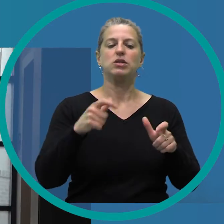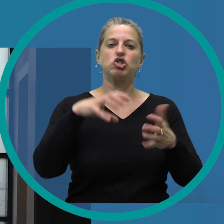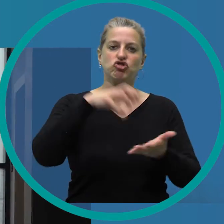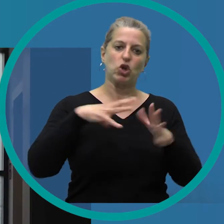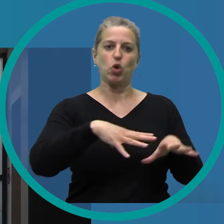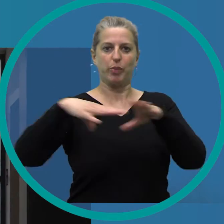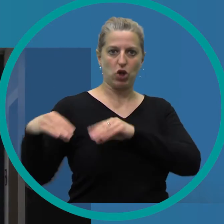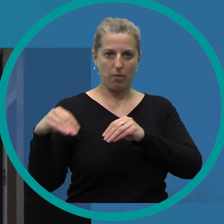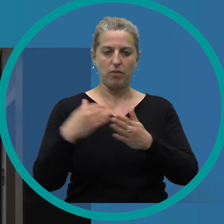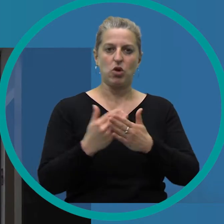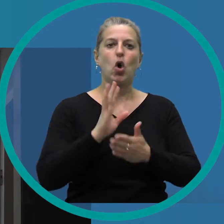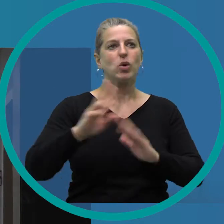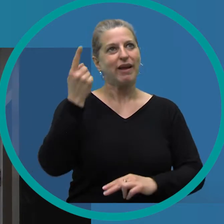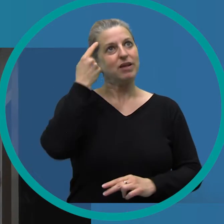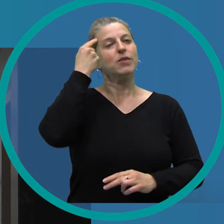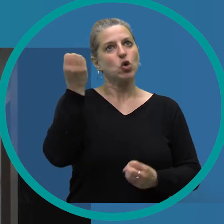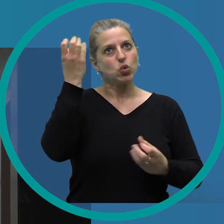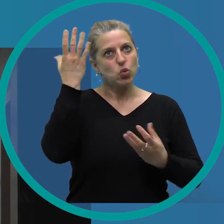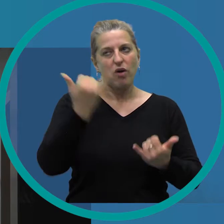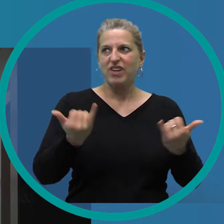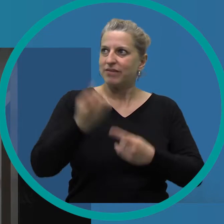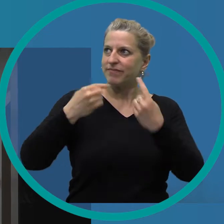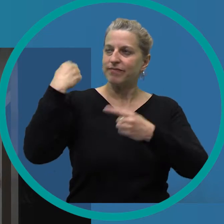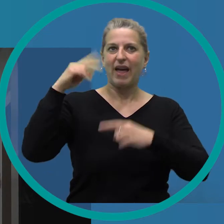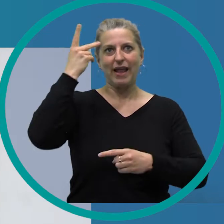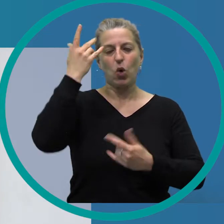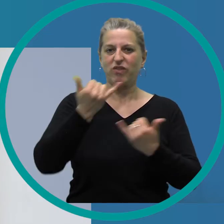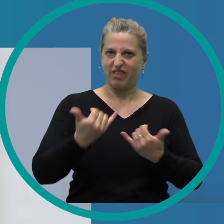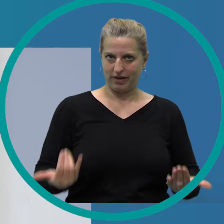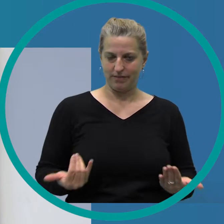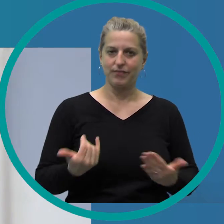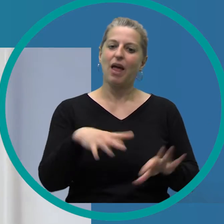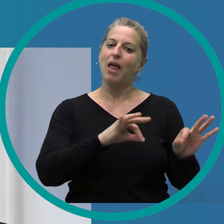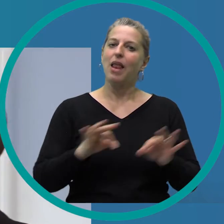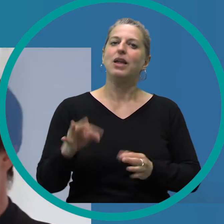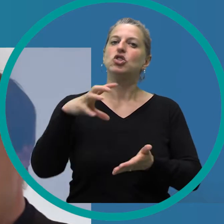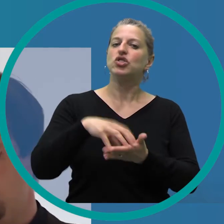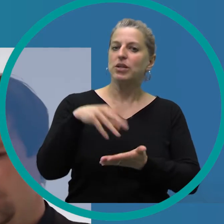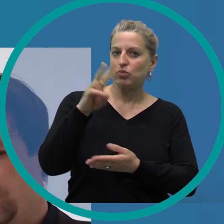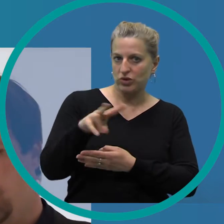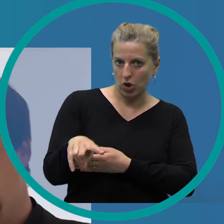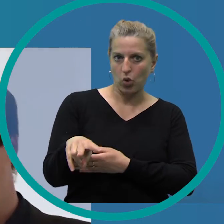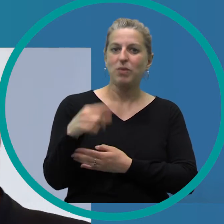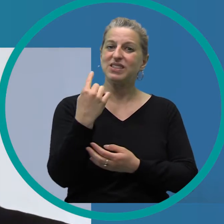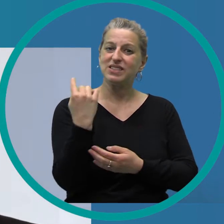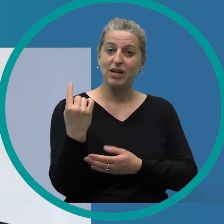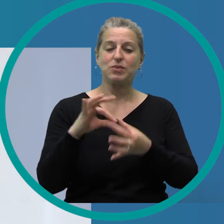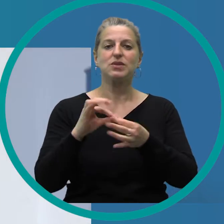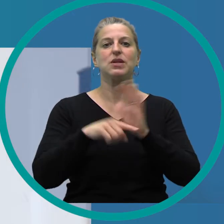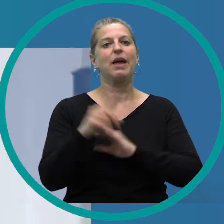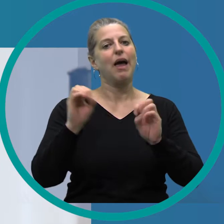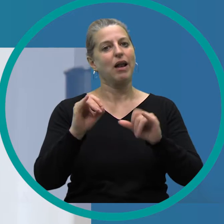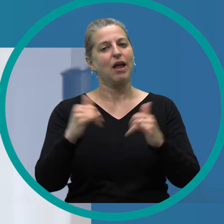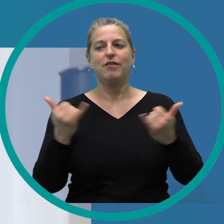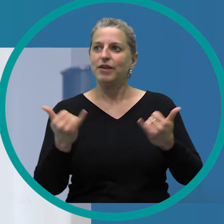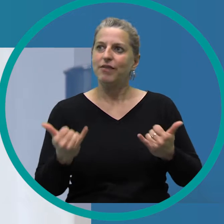Erinnerungskultur über die letzten 75 Jahre bis heute. Leiter des Stadtmuseums Dr. Steffen Wiegmann erklärt die Motivation